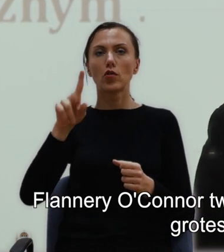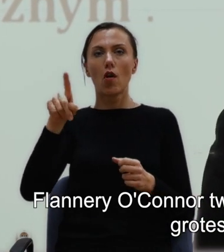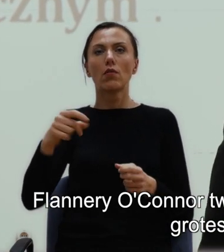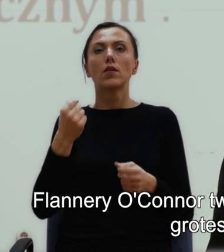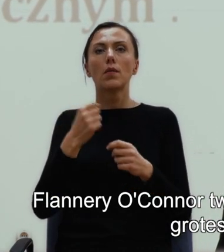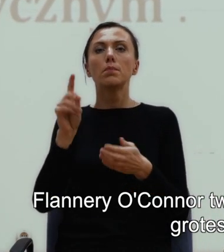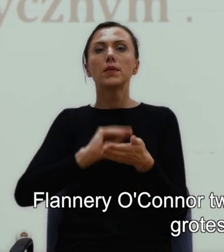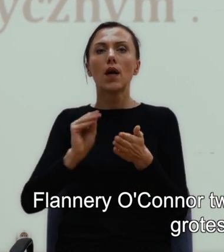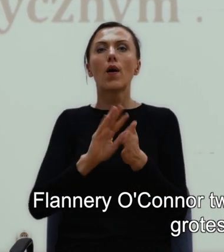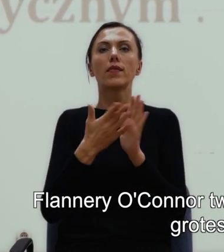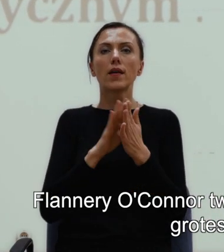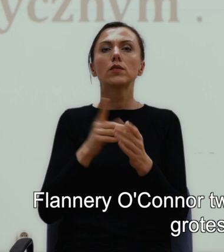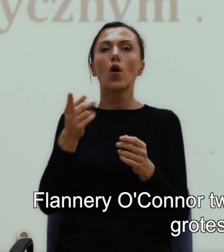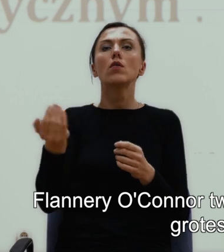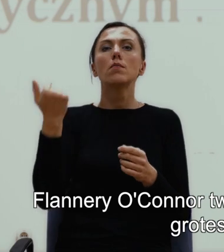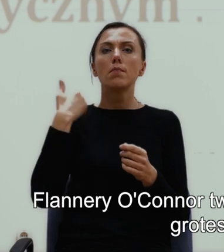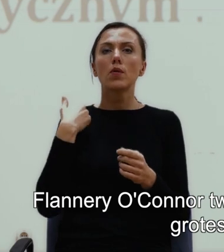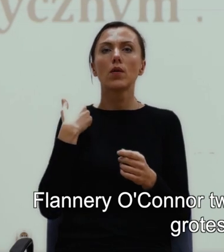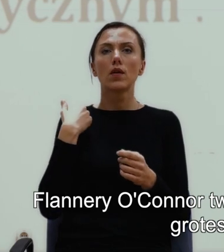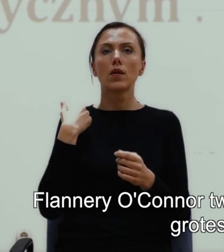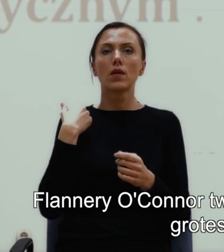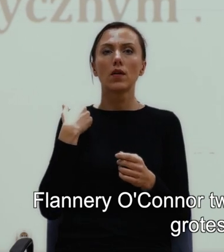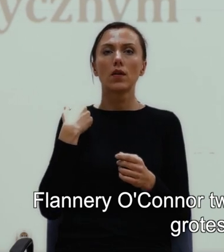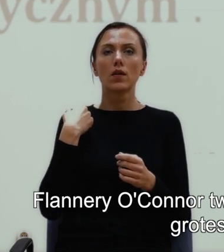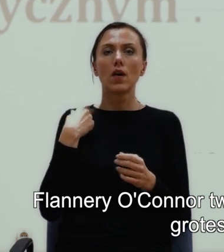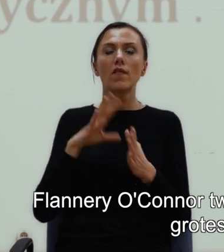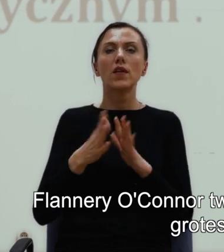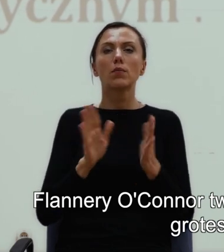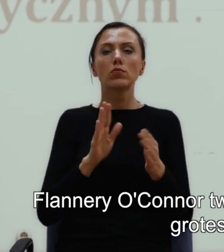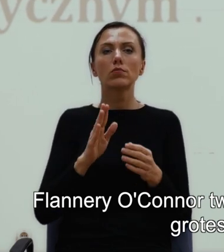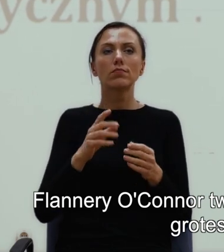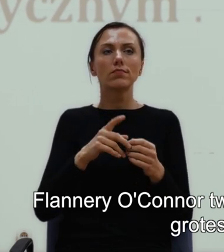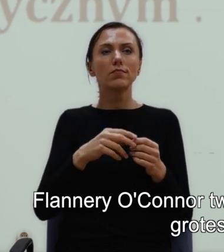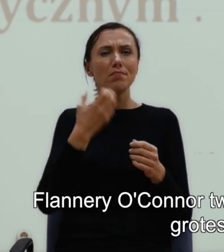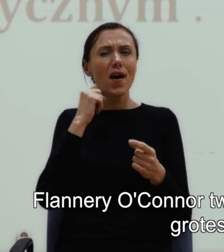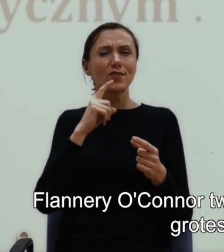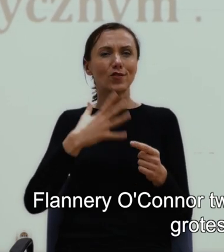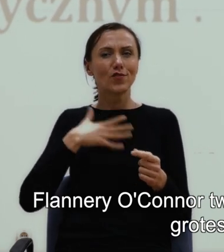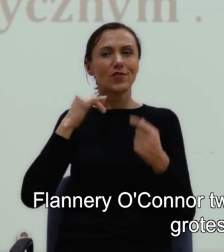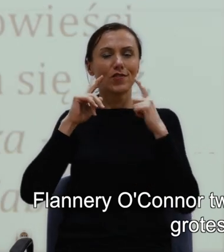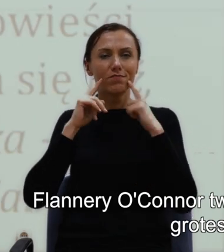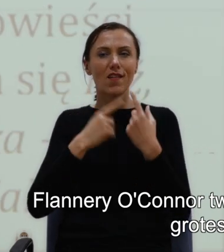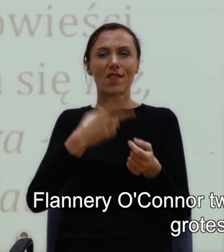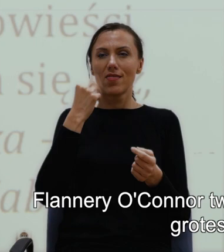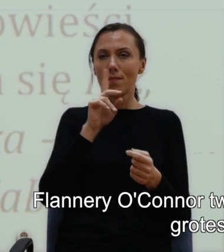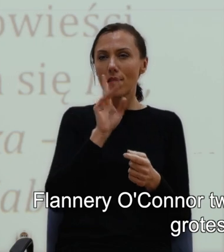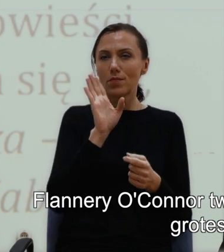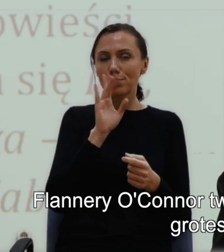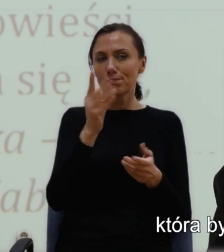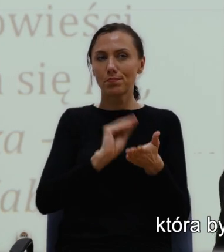były w sposób kwintesencyjny groteskowe i kwintesencyjny południowe.